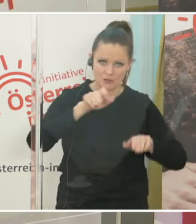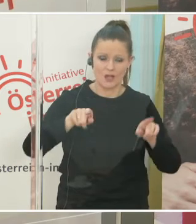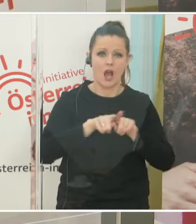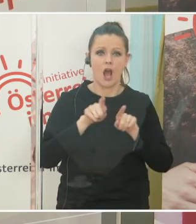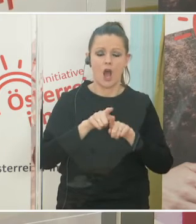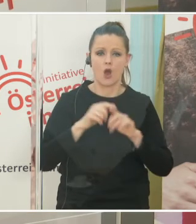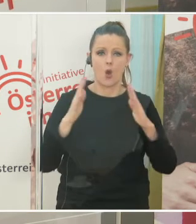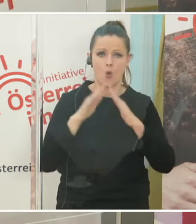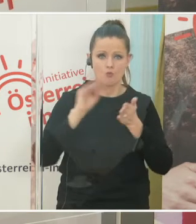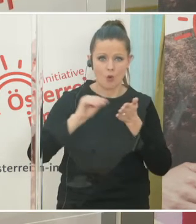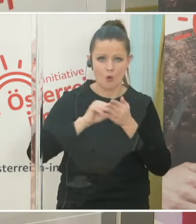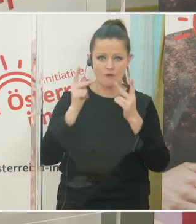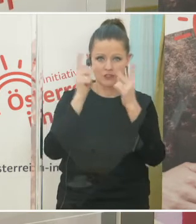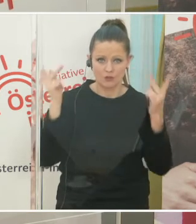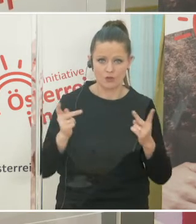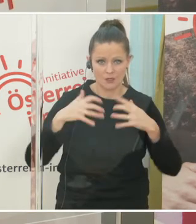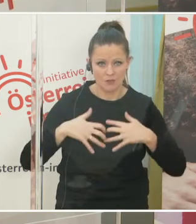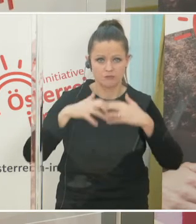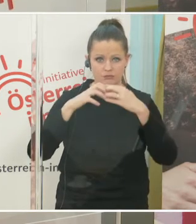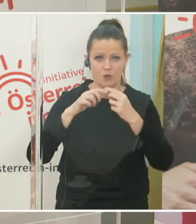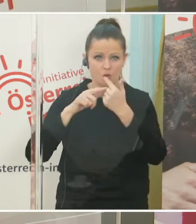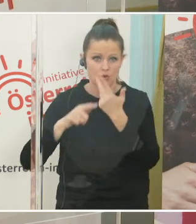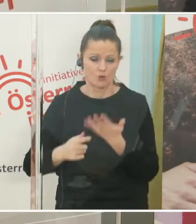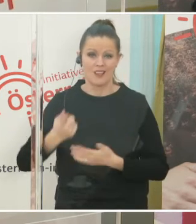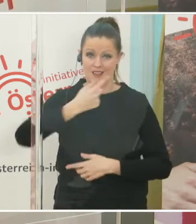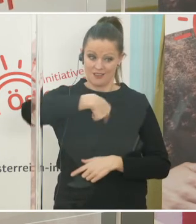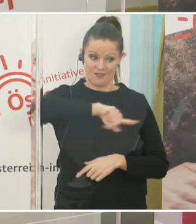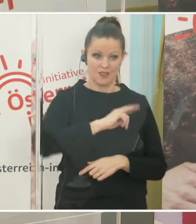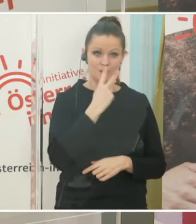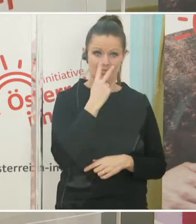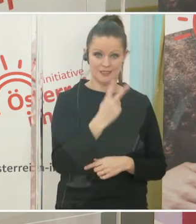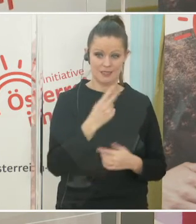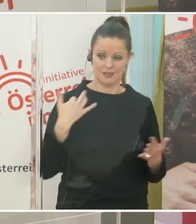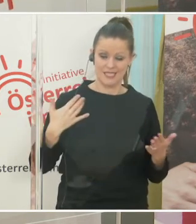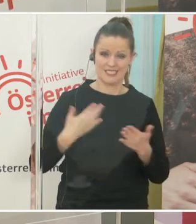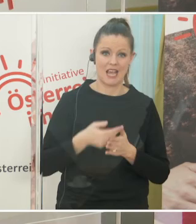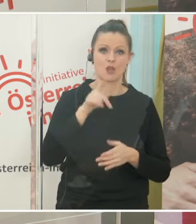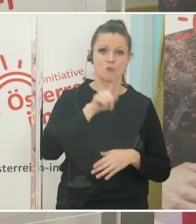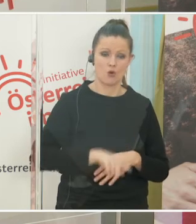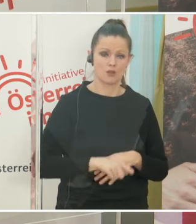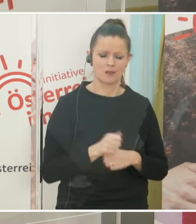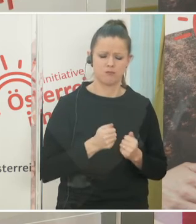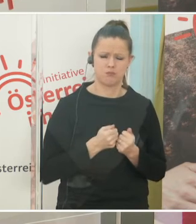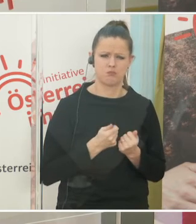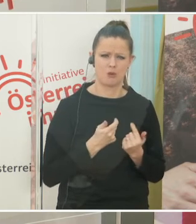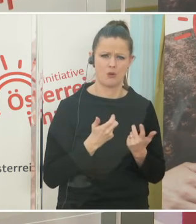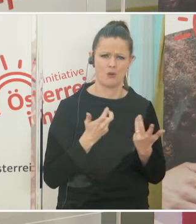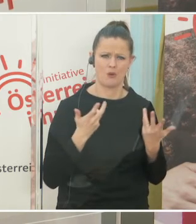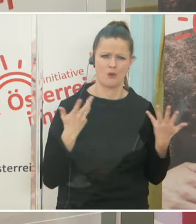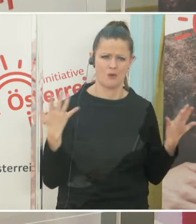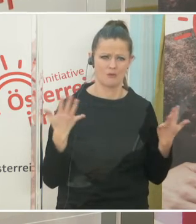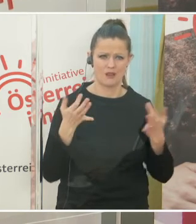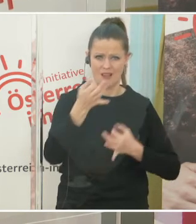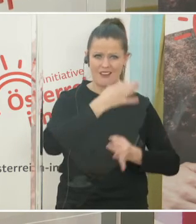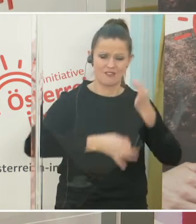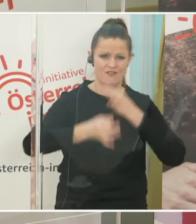von Homeoffice-Konzepten. Und wir haben gesehen, dass wir seit Monaten täglich mit unzähligen sehr berechtigten